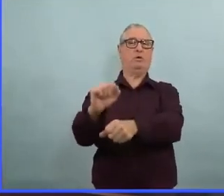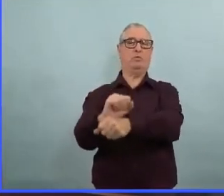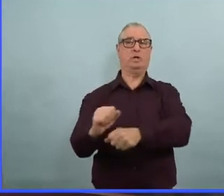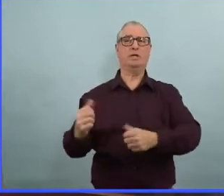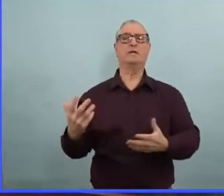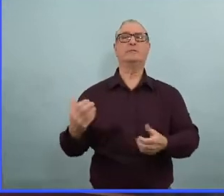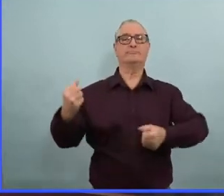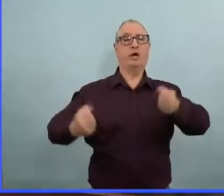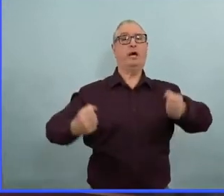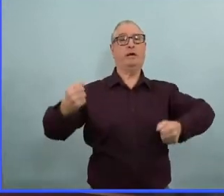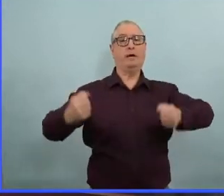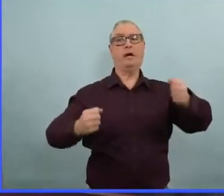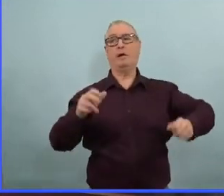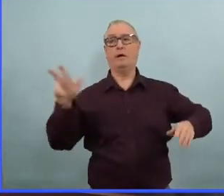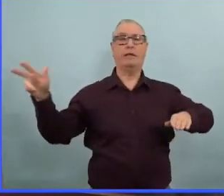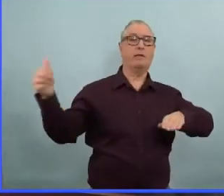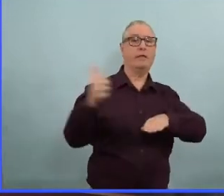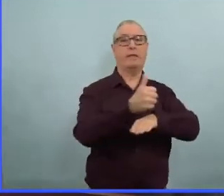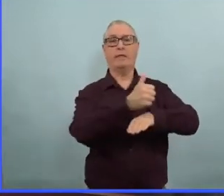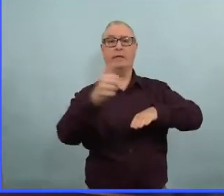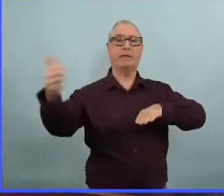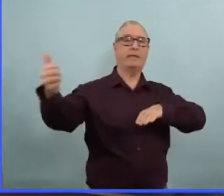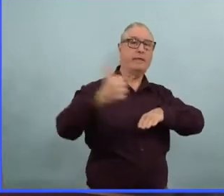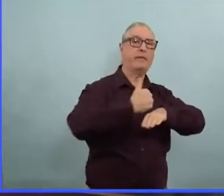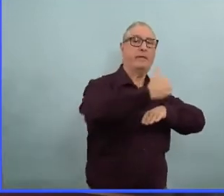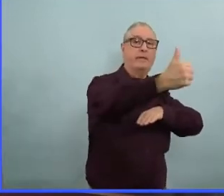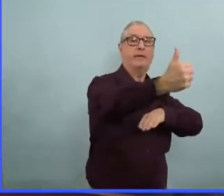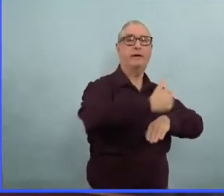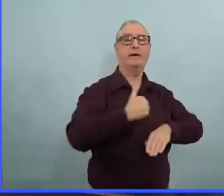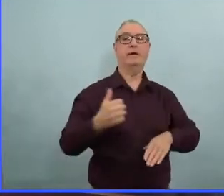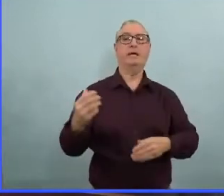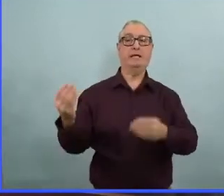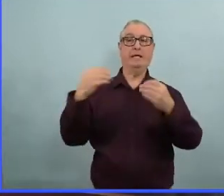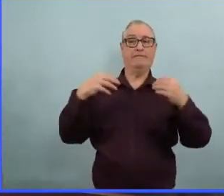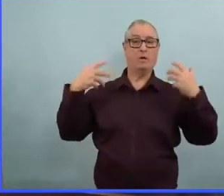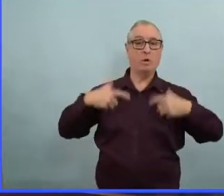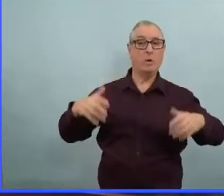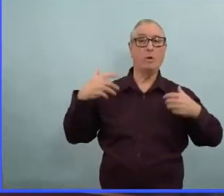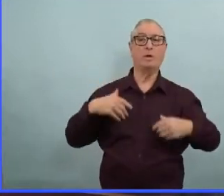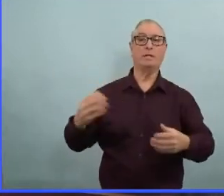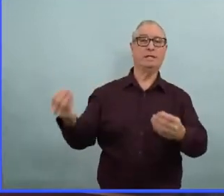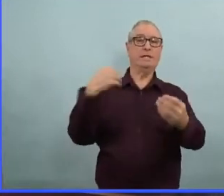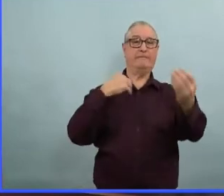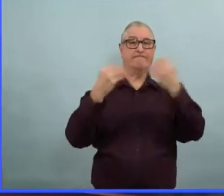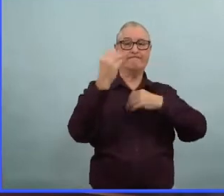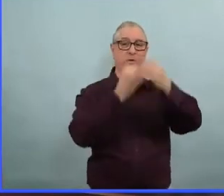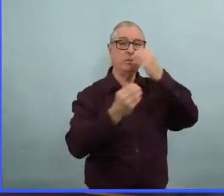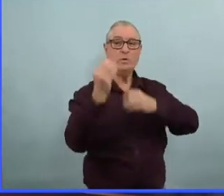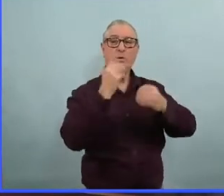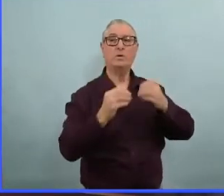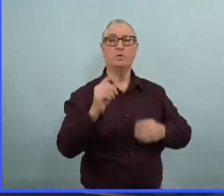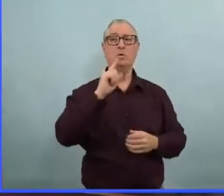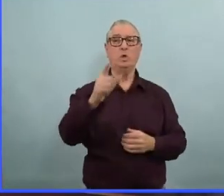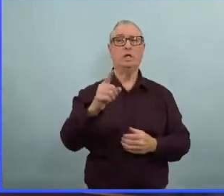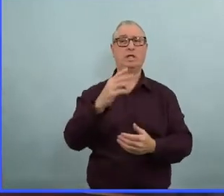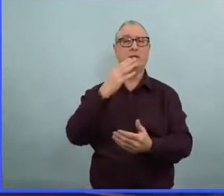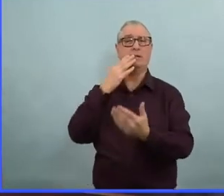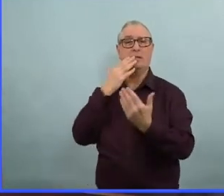Ils nous ont approvisionné en nourriture, en vêtements. Donc,'est certain, ce sont des travailleurs essentiels et on doit les remercier.